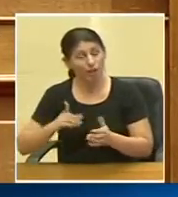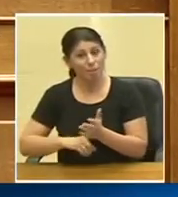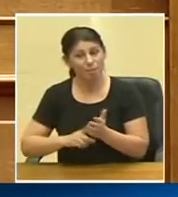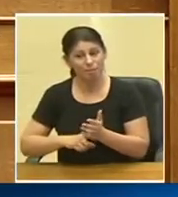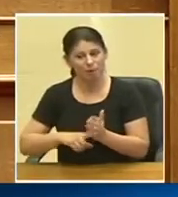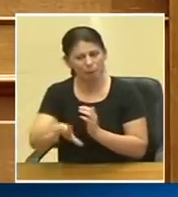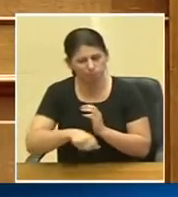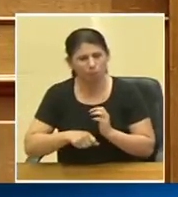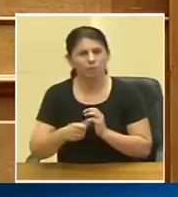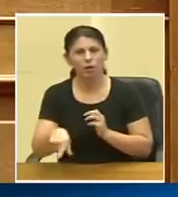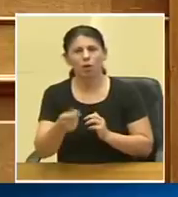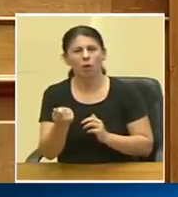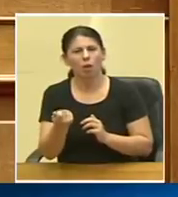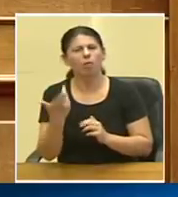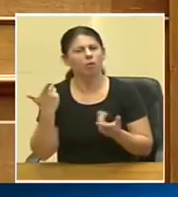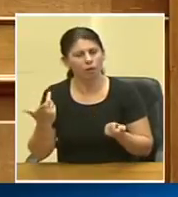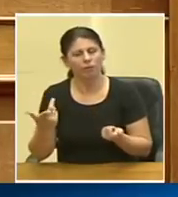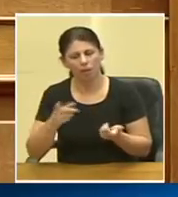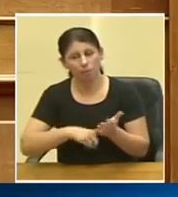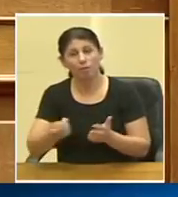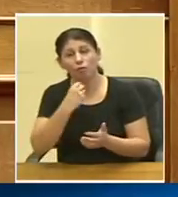γιατί και εδώ έχει ψητό και πρέπει να το φάμε